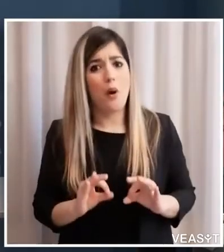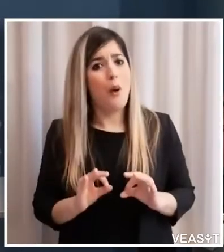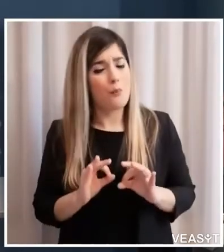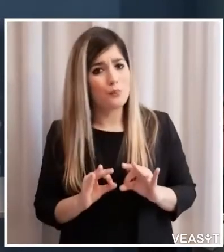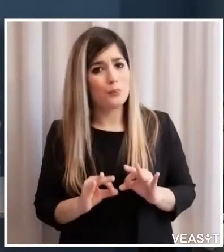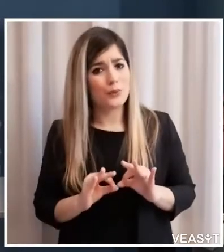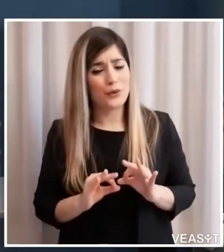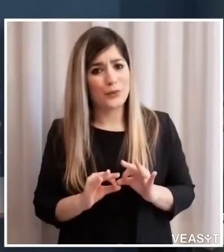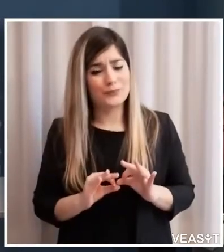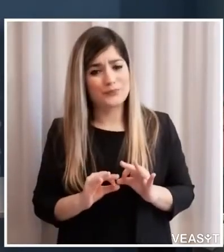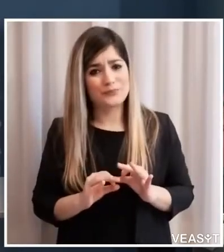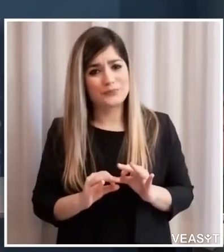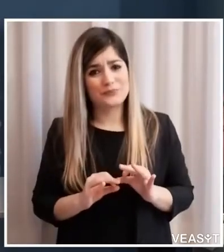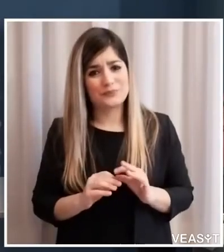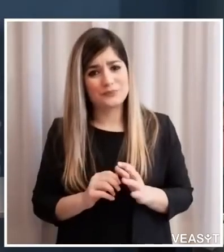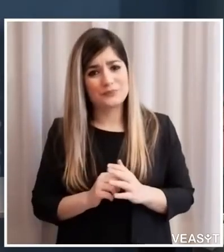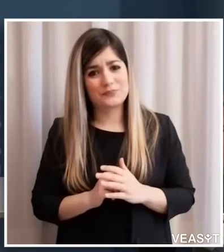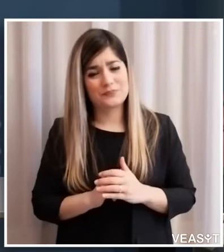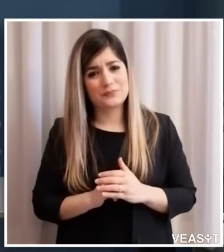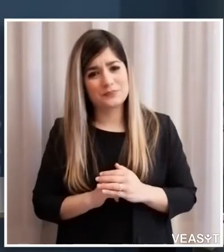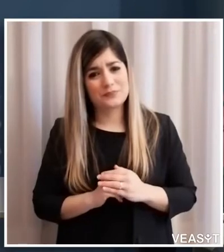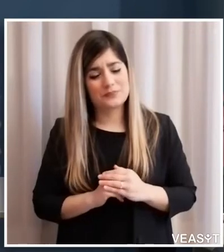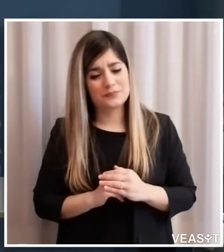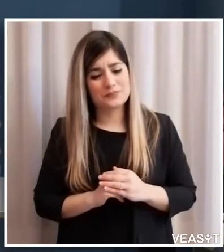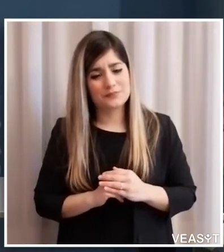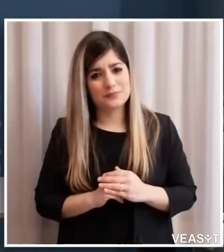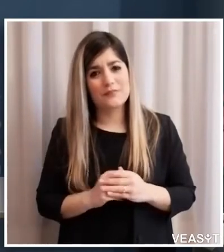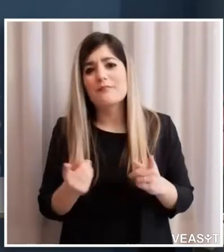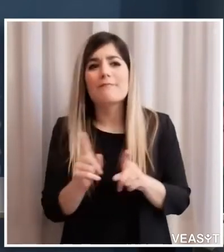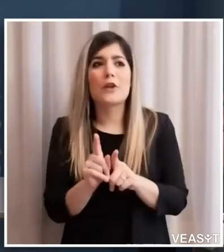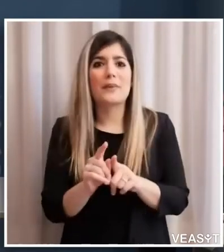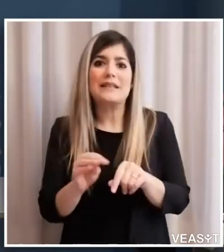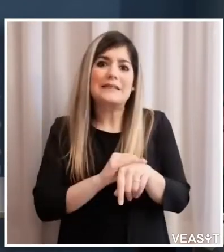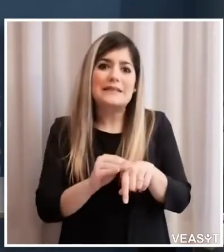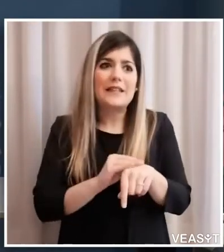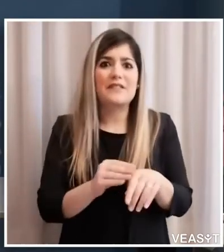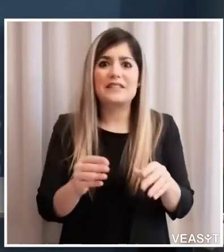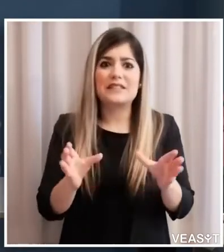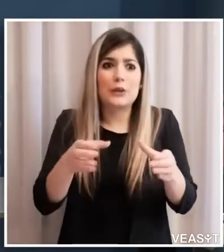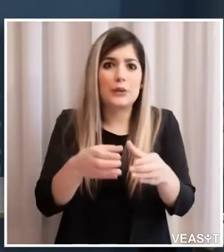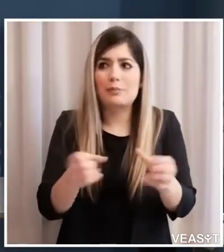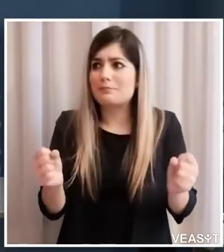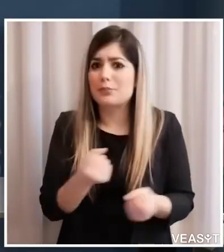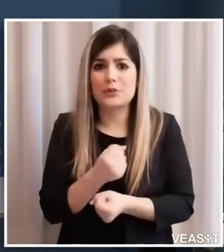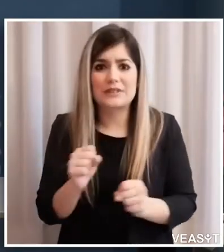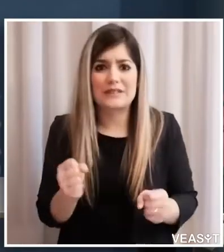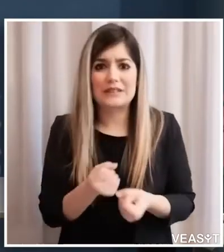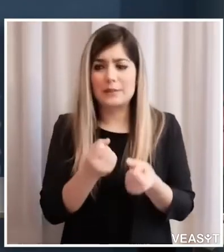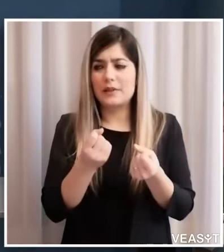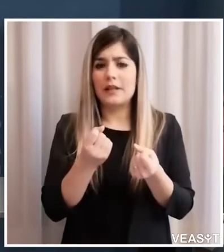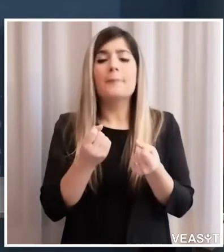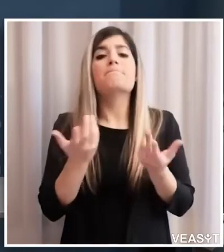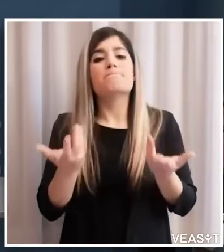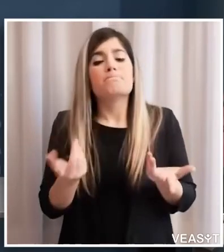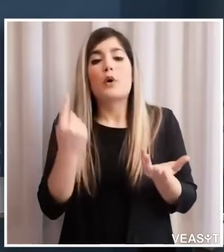in attuazione servizi in gruppo quindi l'unica cosa che attualmente è